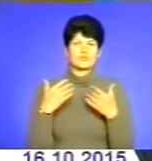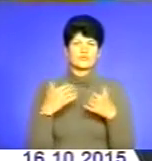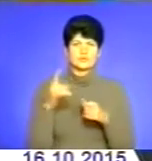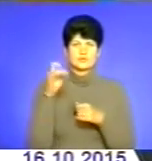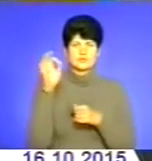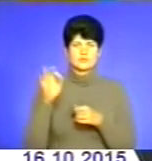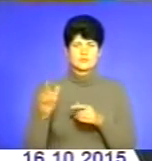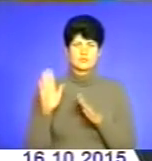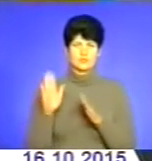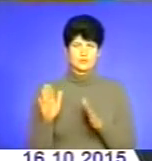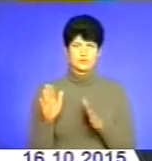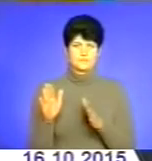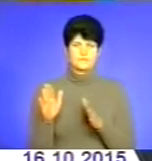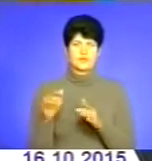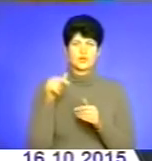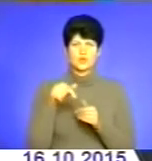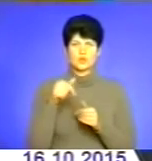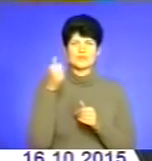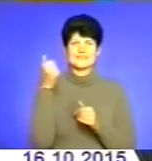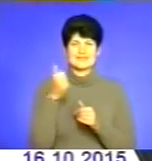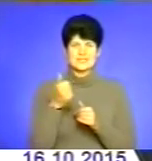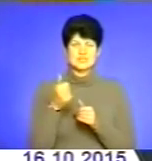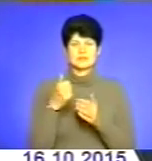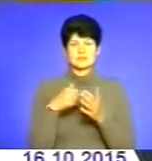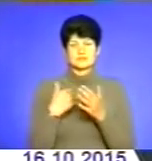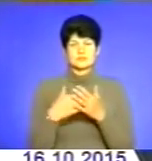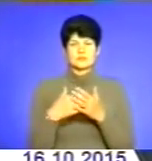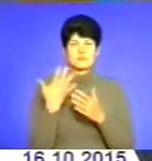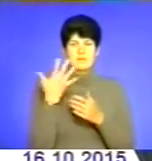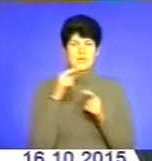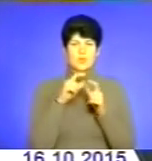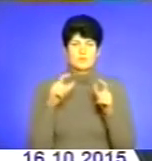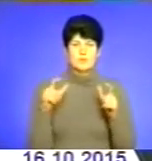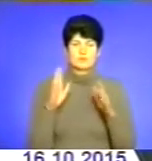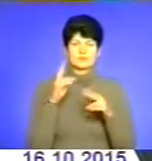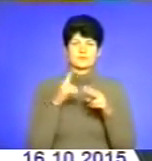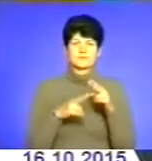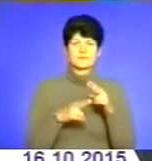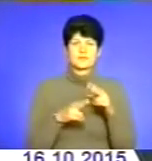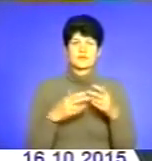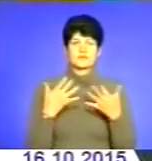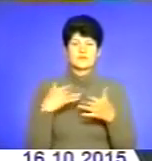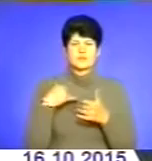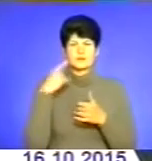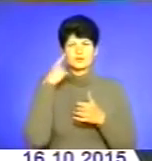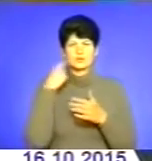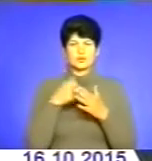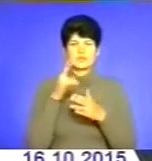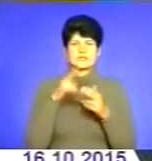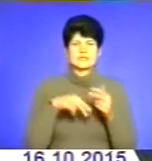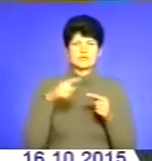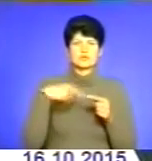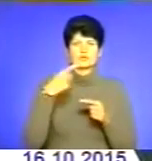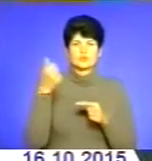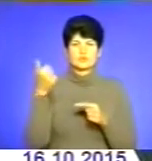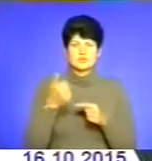% будуть. Так що ми цього тижня десь в межах п'яти об'єктів повинні були завершити. Я думаю, до кінця слідчого тижня в